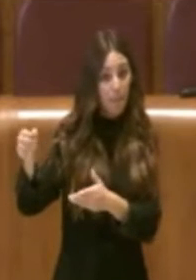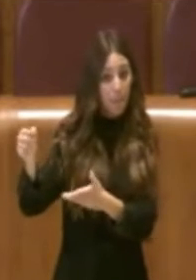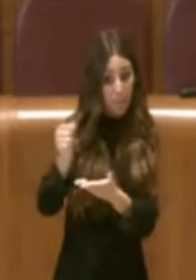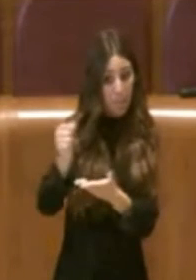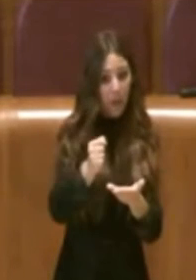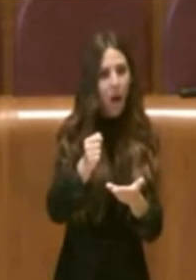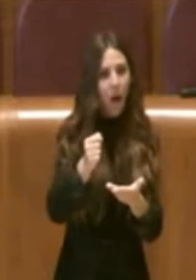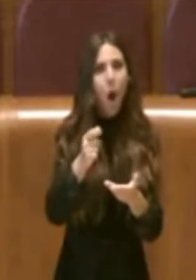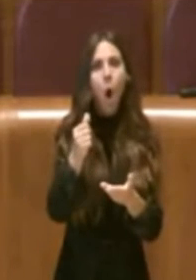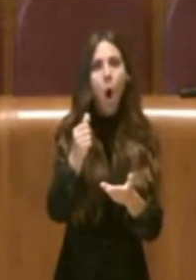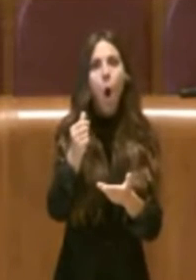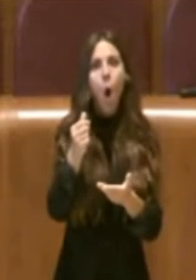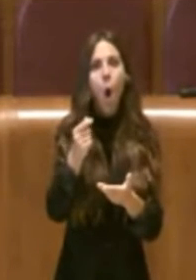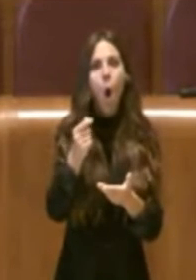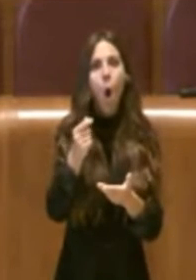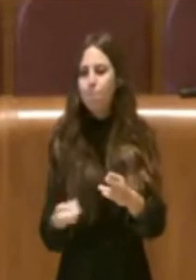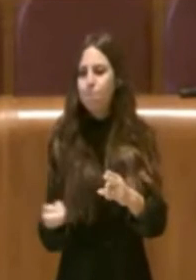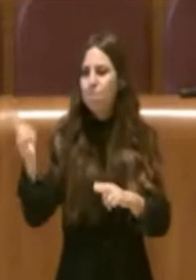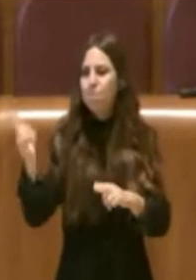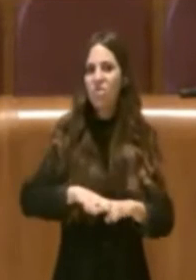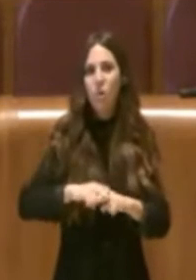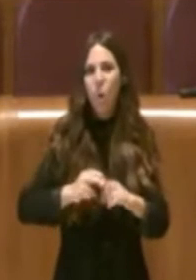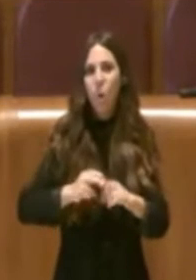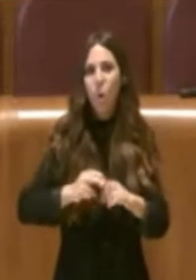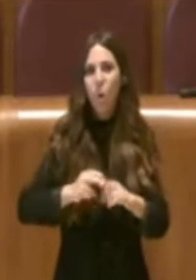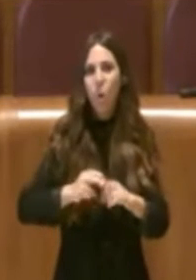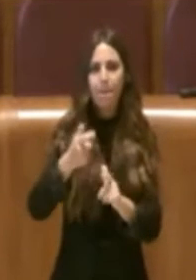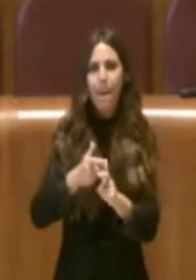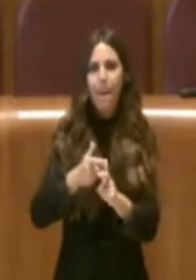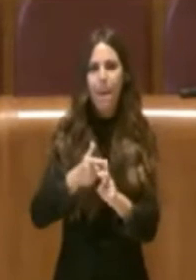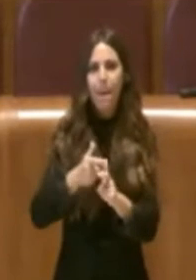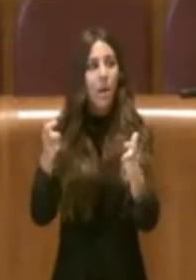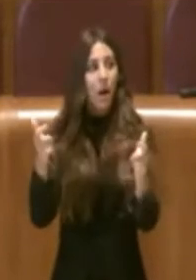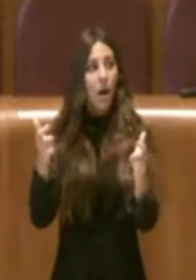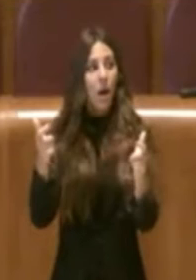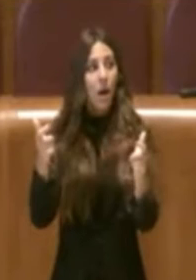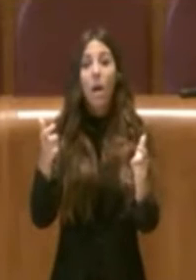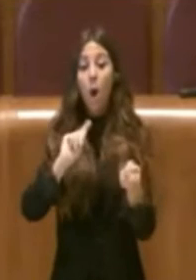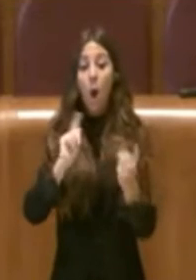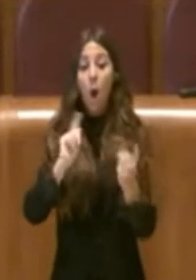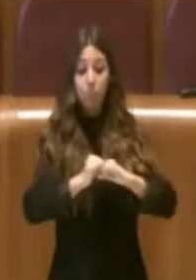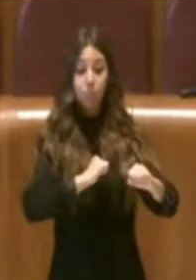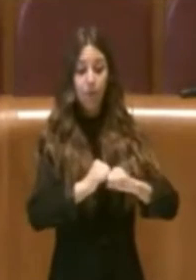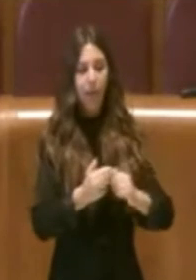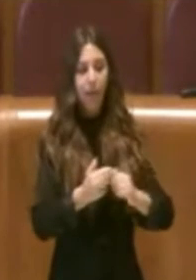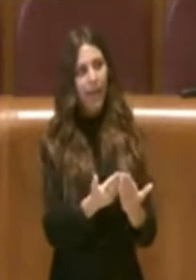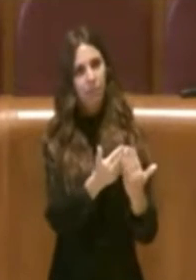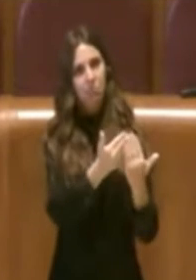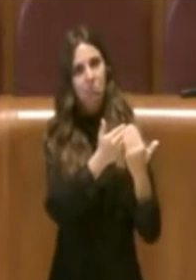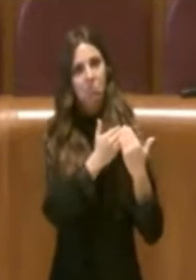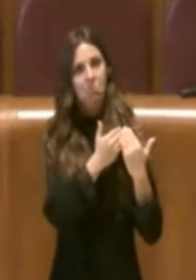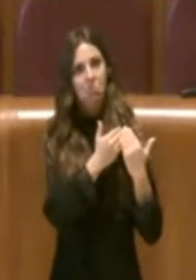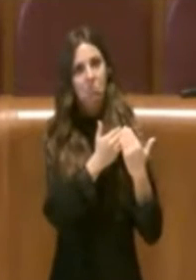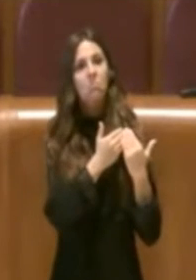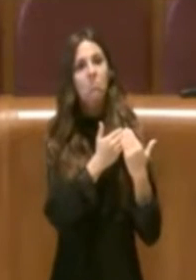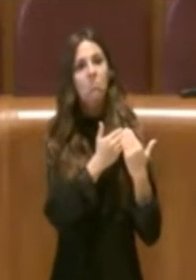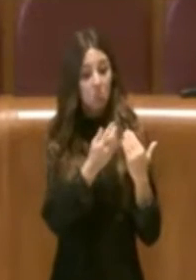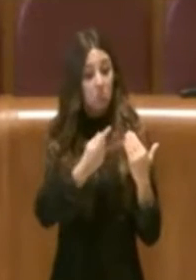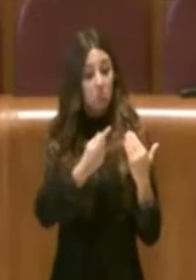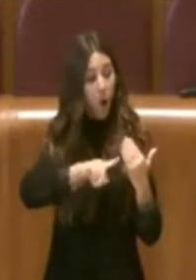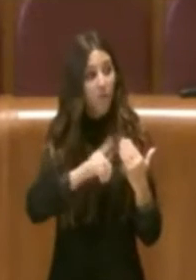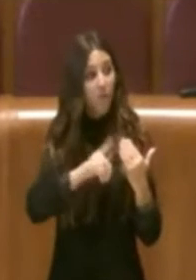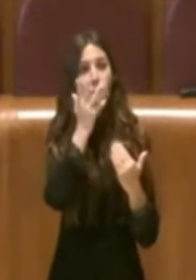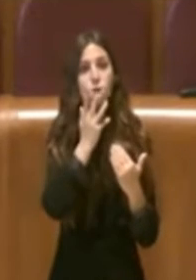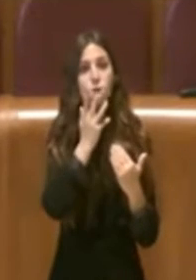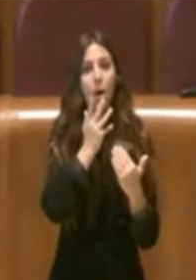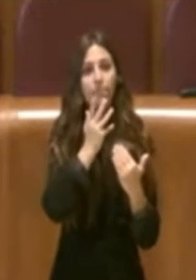triplicato, molto più alto. Invece noi, da amministrazione responsabile, vogliamo farci carico